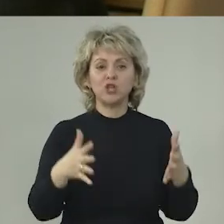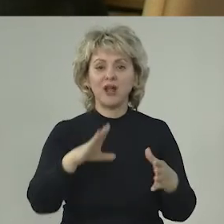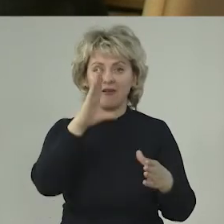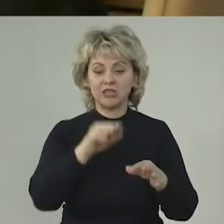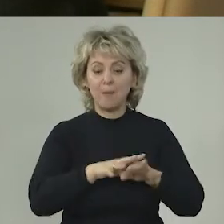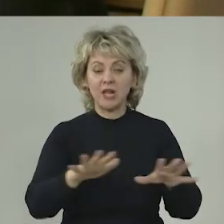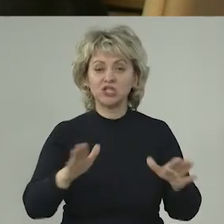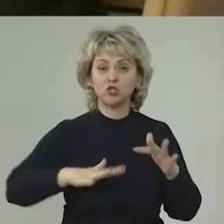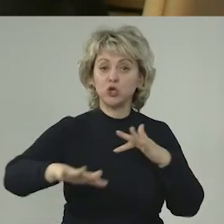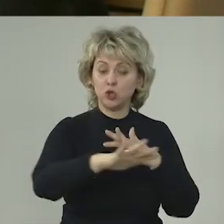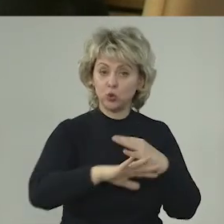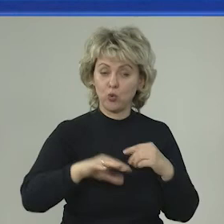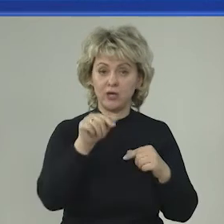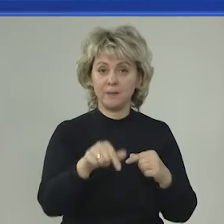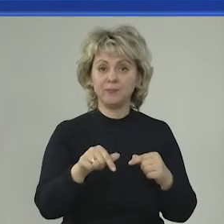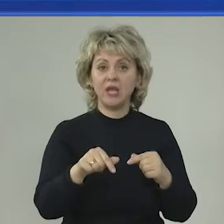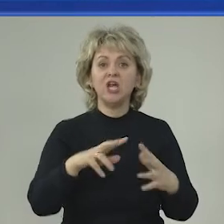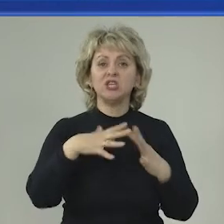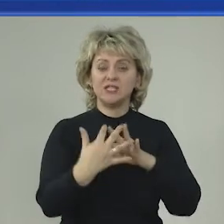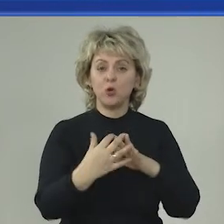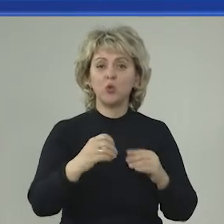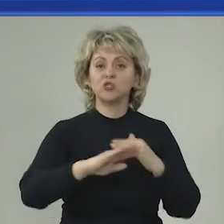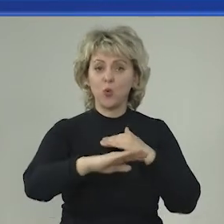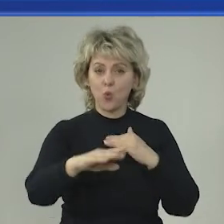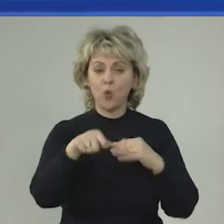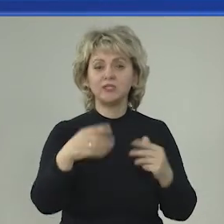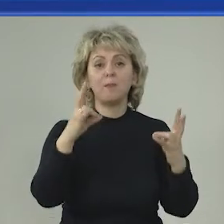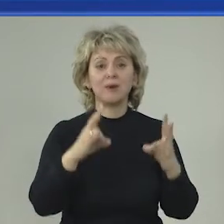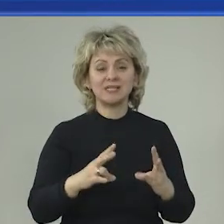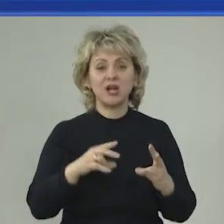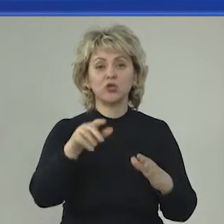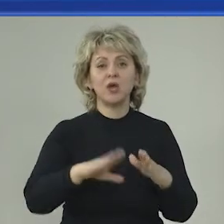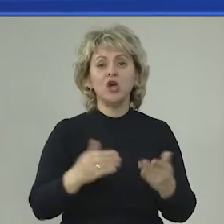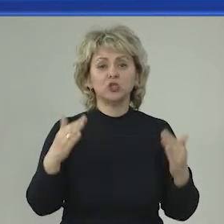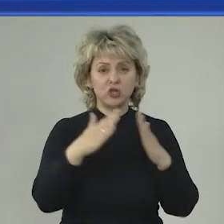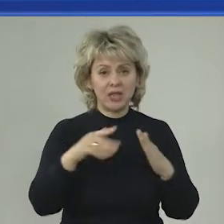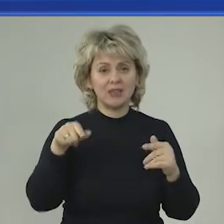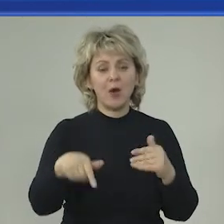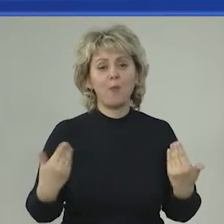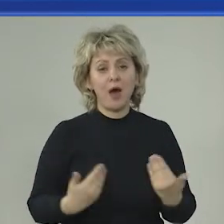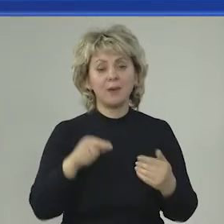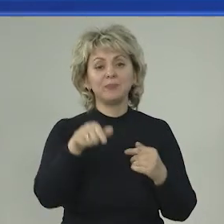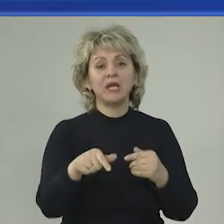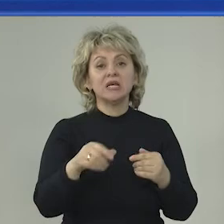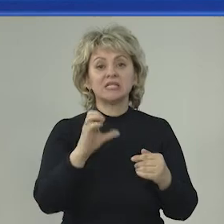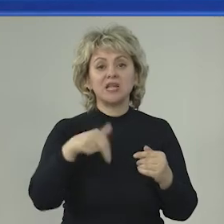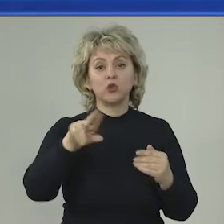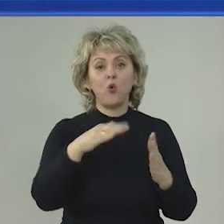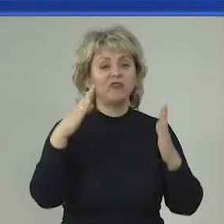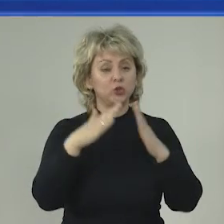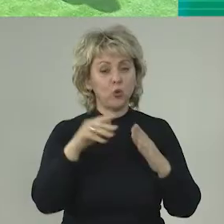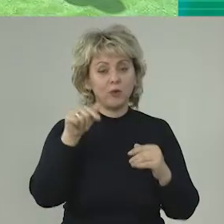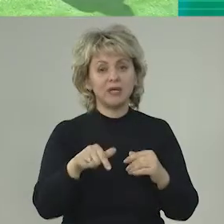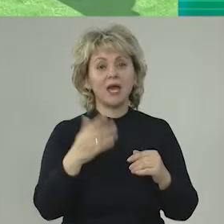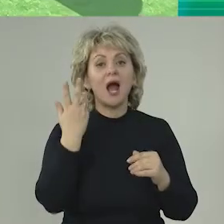большая затопляемость территорий. И сельхозугодие пострадает, вплоть до подтопления жилых домов, садовых